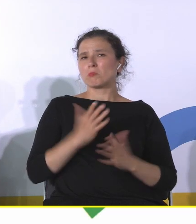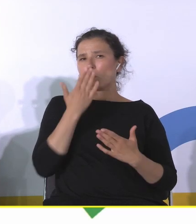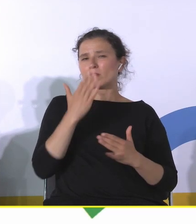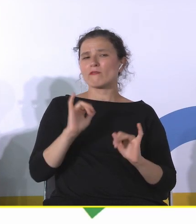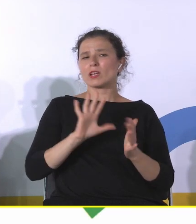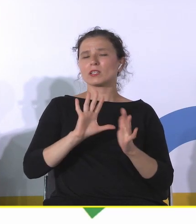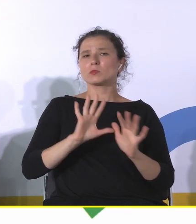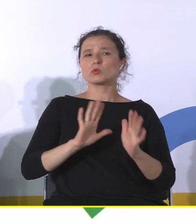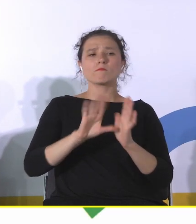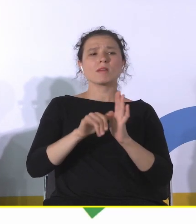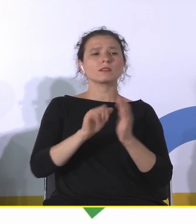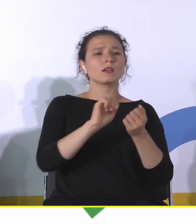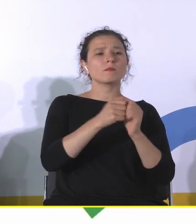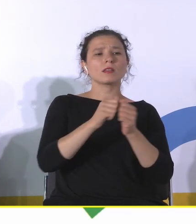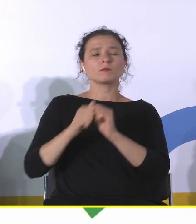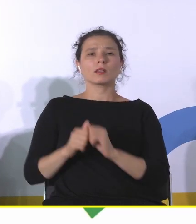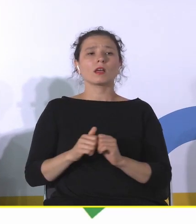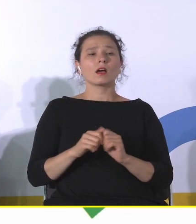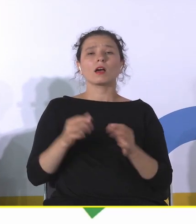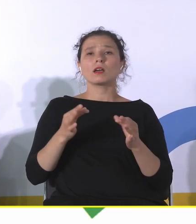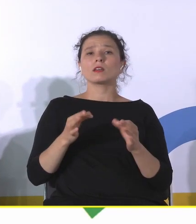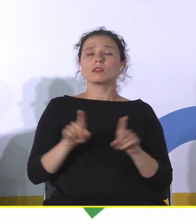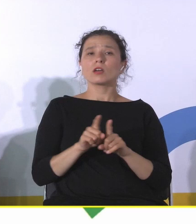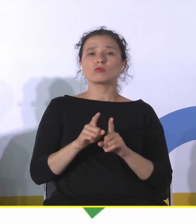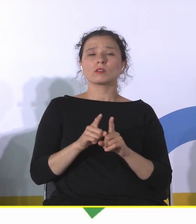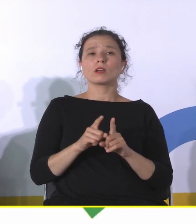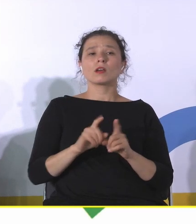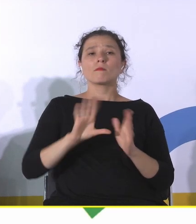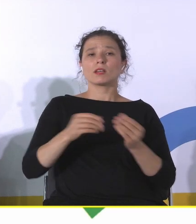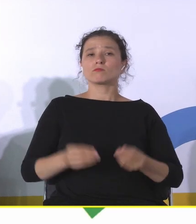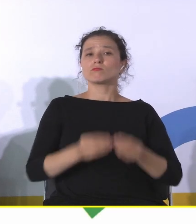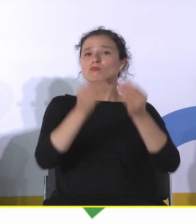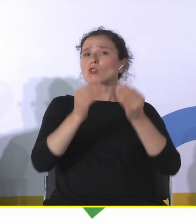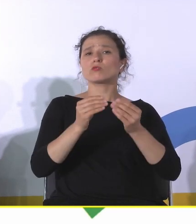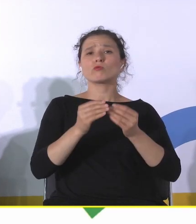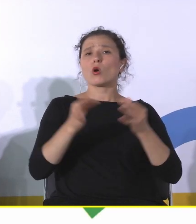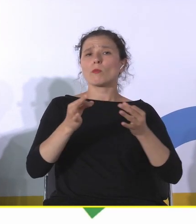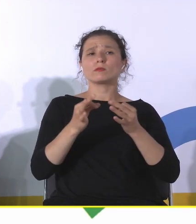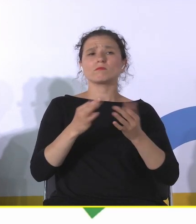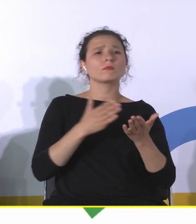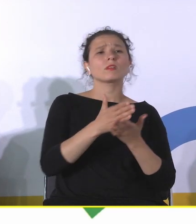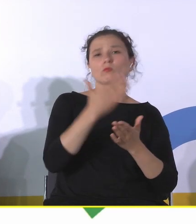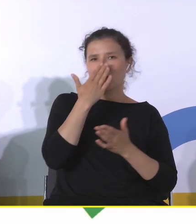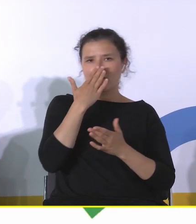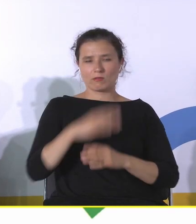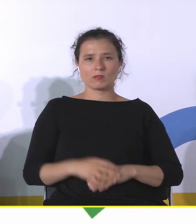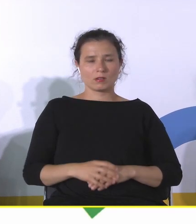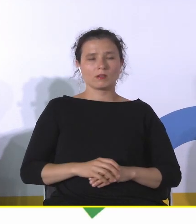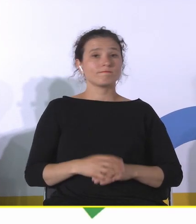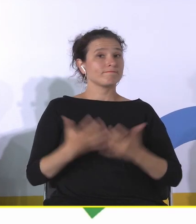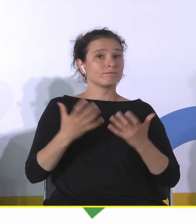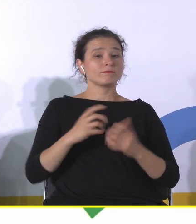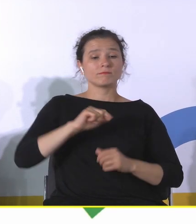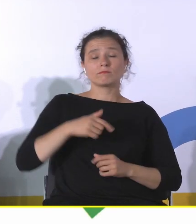kierunku podąża współczesny rozwój miast. Chciałbym, żebyśmy zastanowili się nad